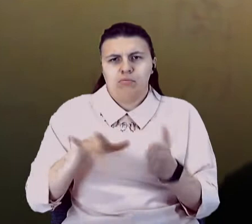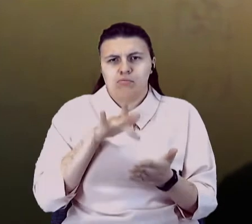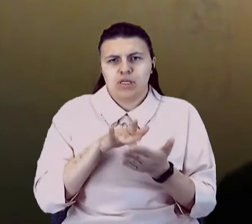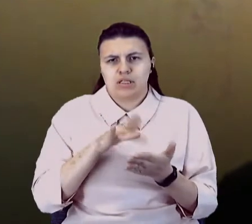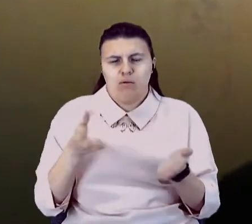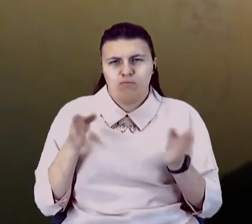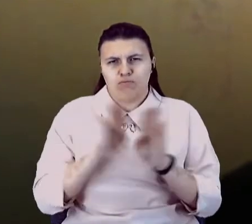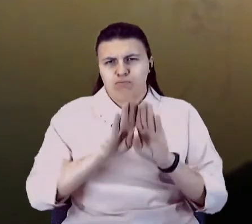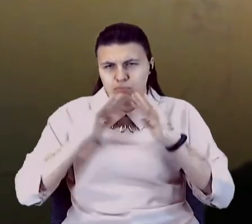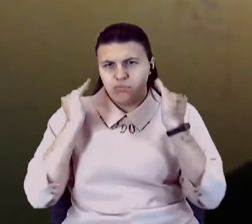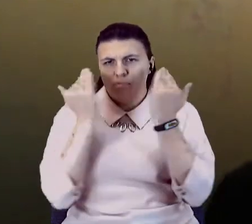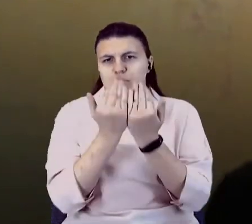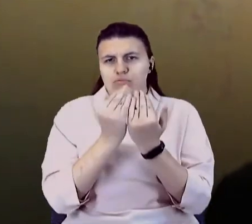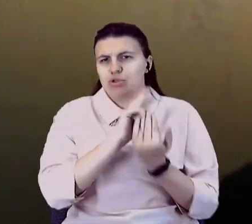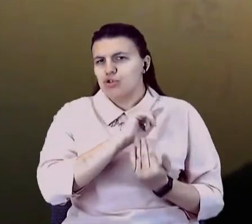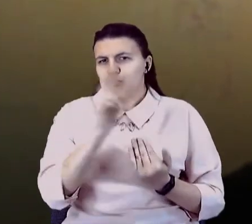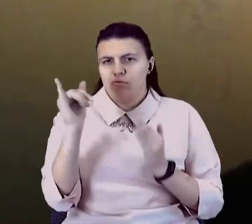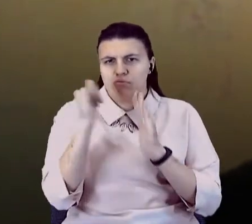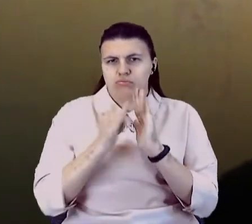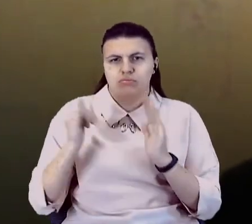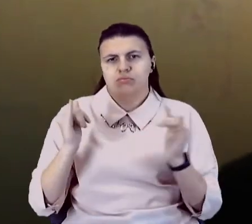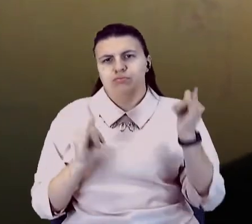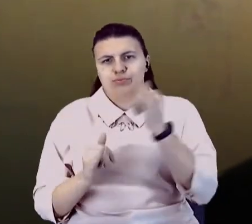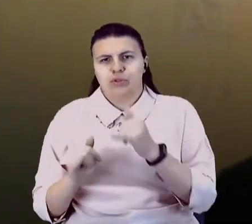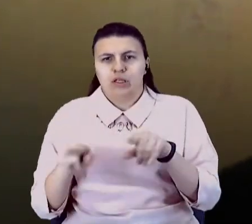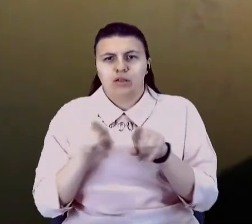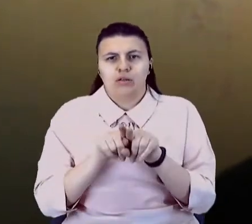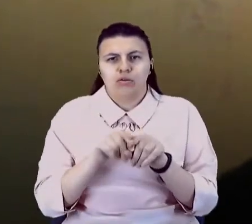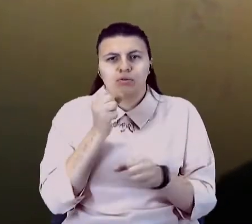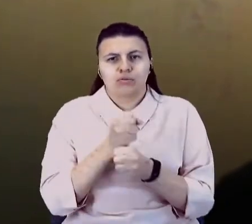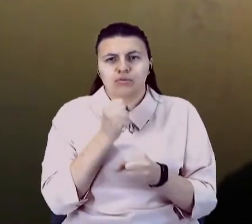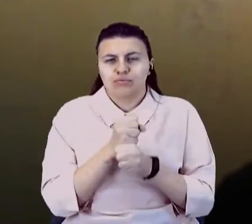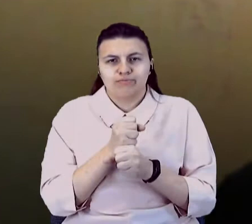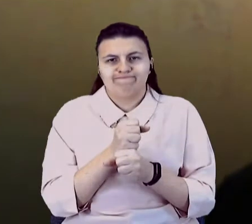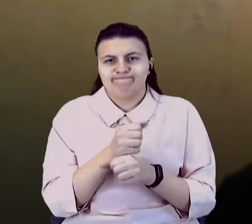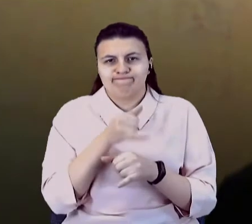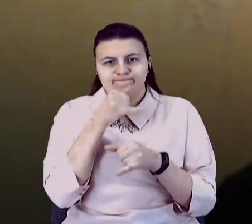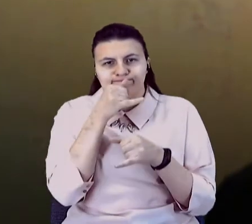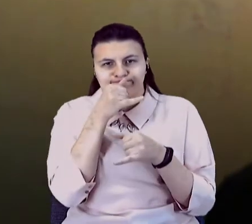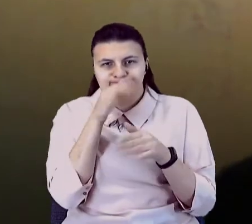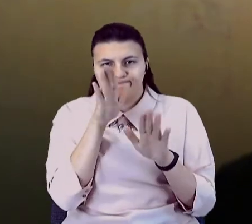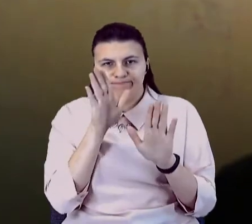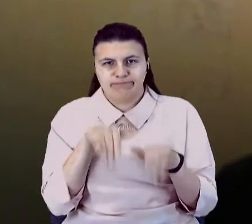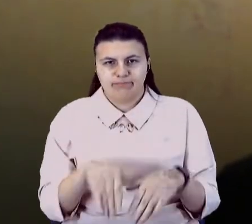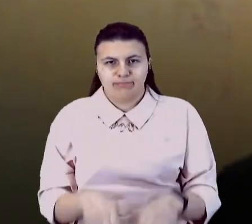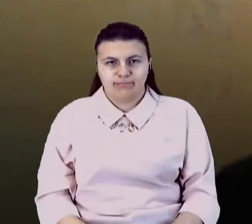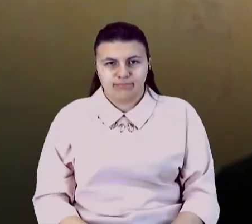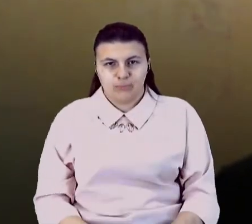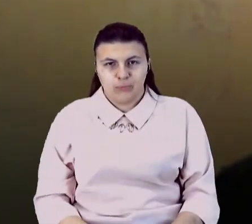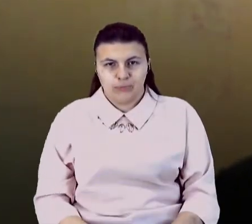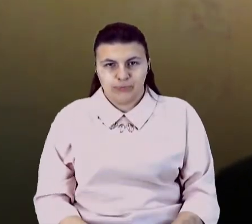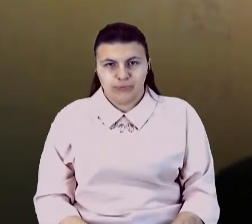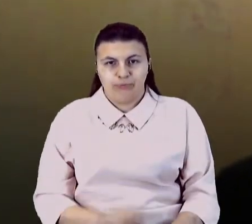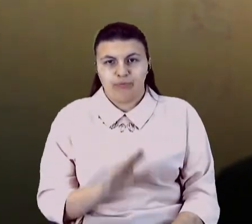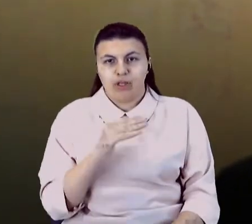щоб ніхто ні до кого не їздив, такого зробити буде фізично неможливо. А от